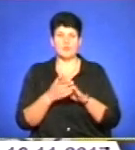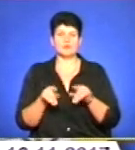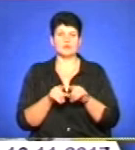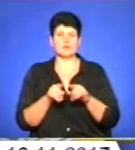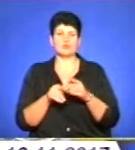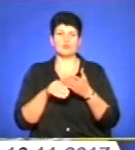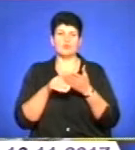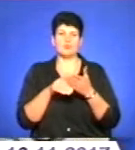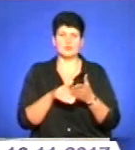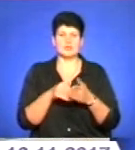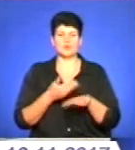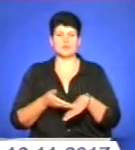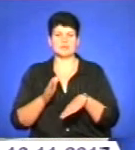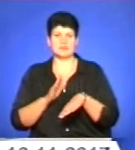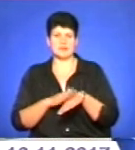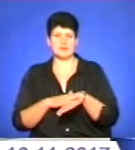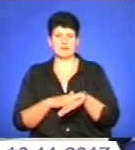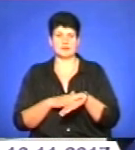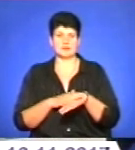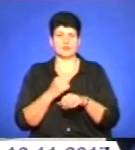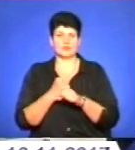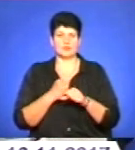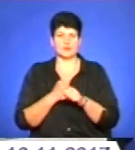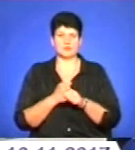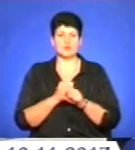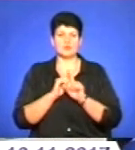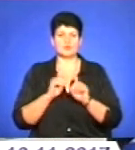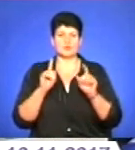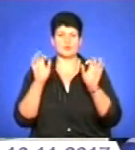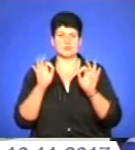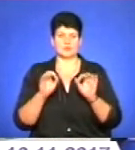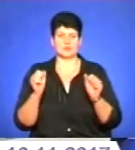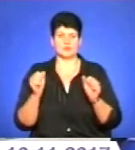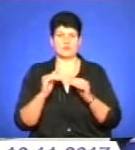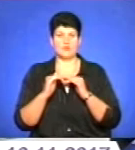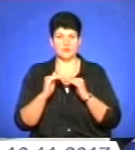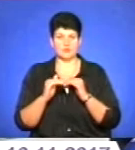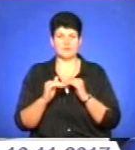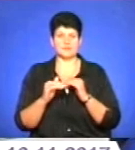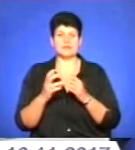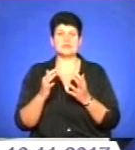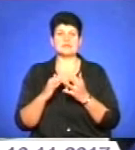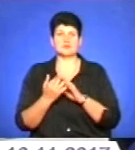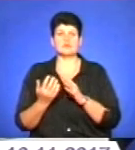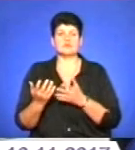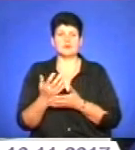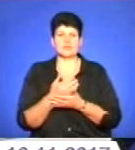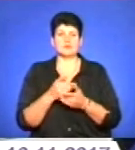і помогли, і ускладнули хід робіт, особливо сінні польових. Але аграрії досягнули хороших результатів. На сьогоднішній день,